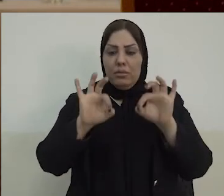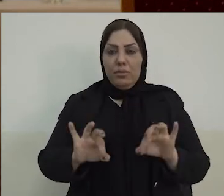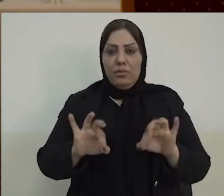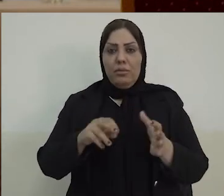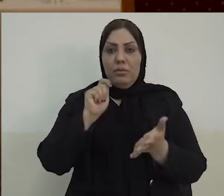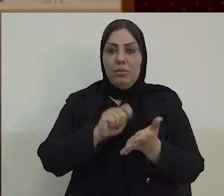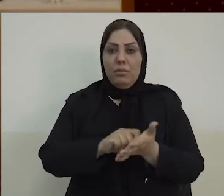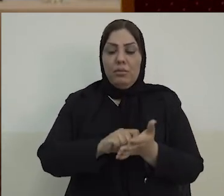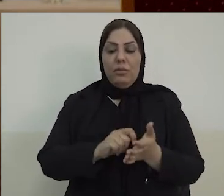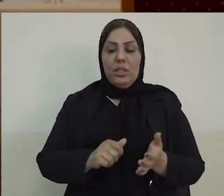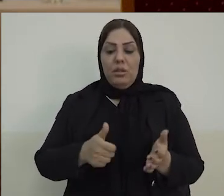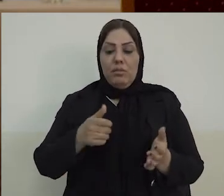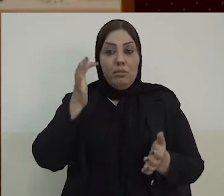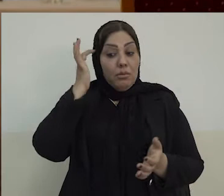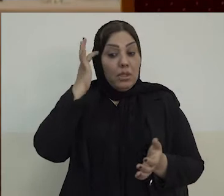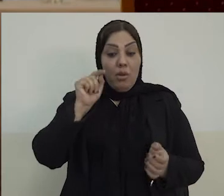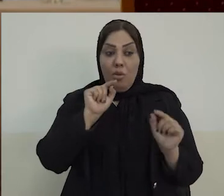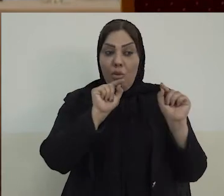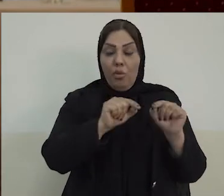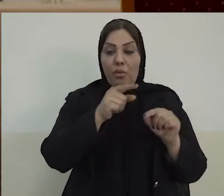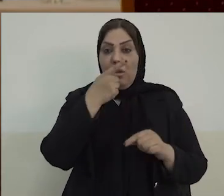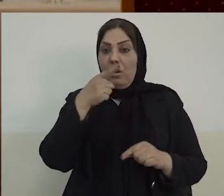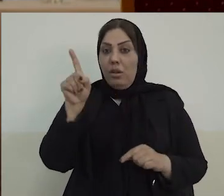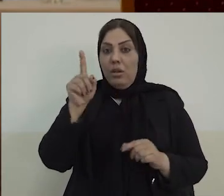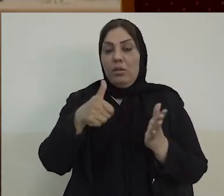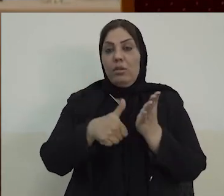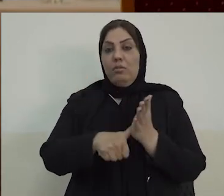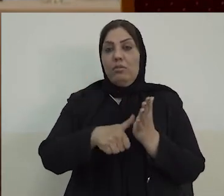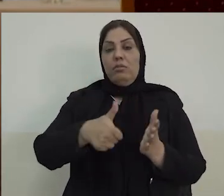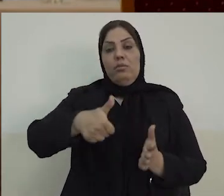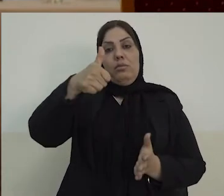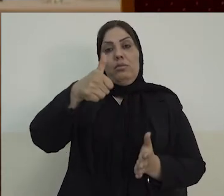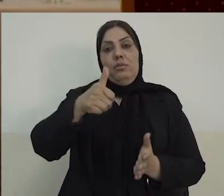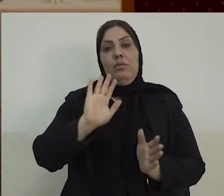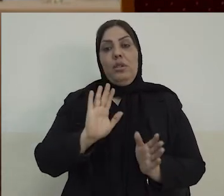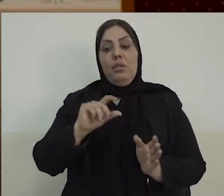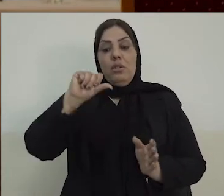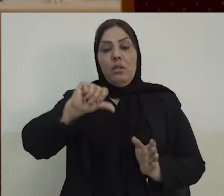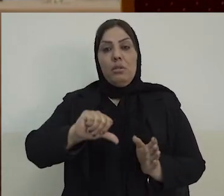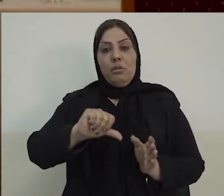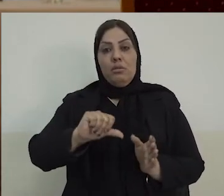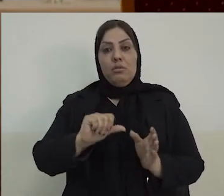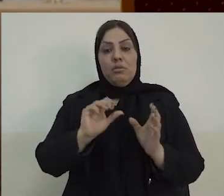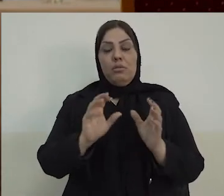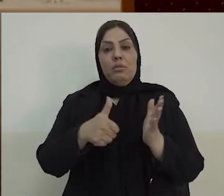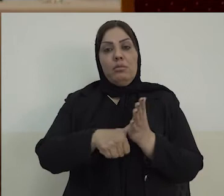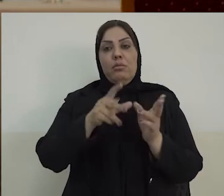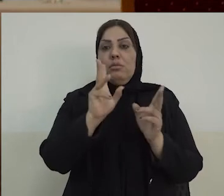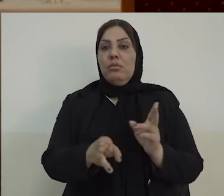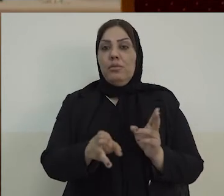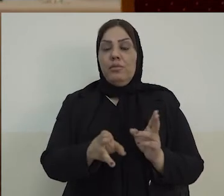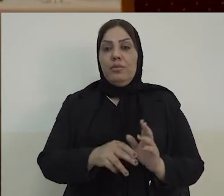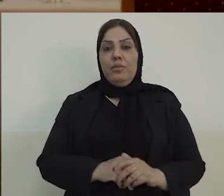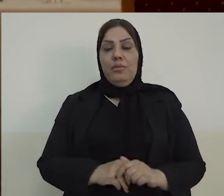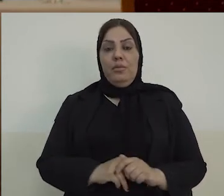ویك اكتیف بو اوي مسلا بزاندر يشك كمنداما لبراوئي اصطا زور تي كروبي کاليك